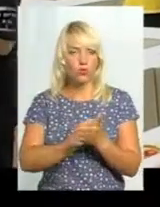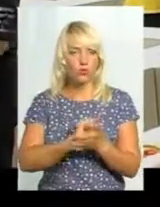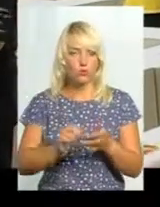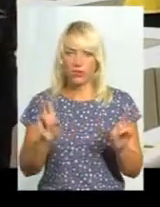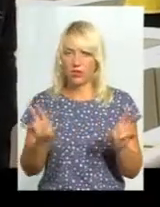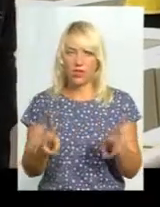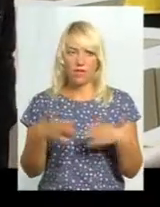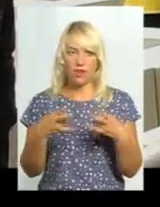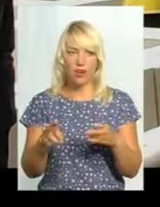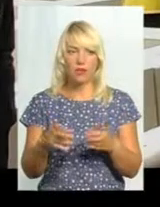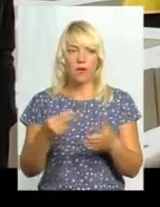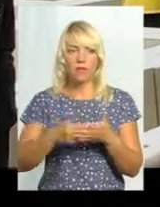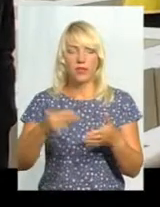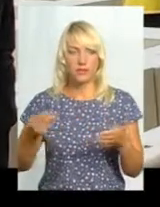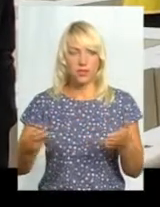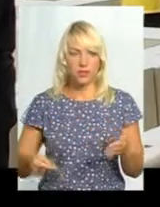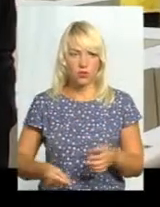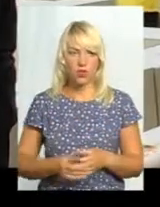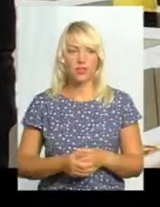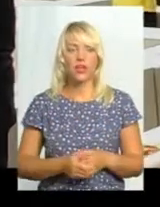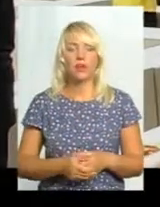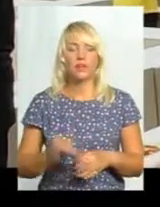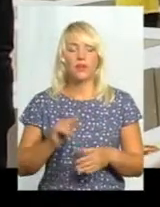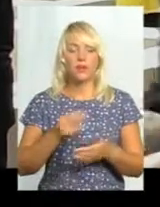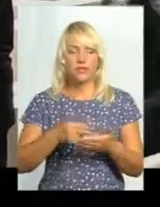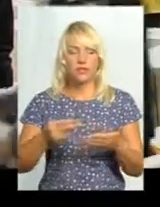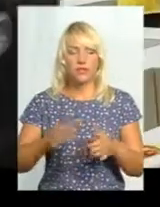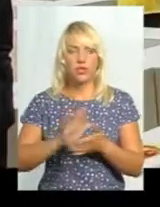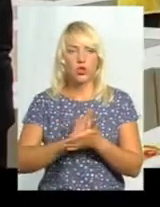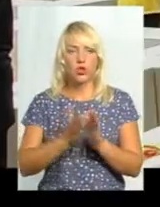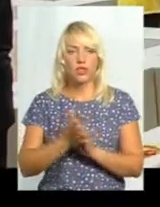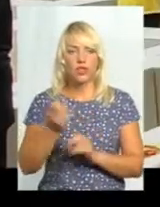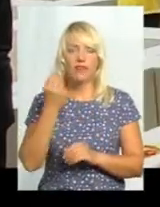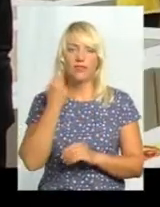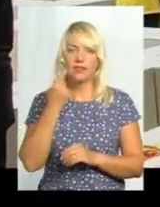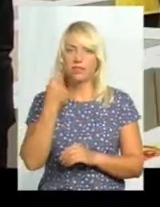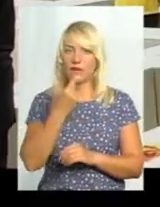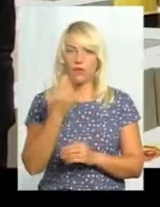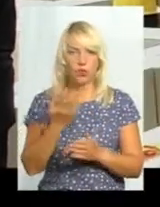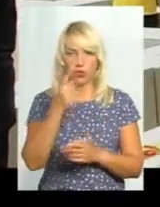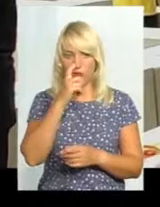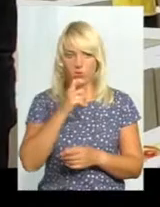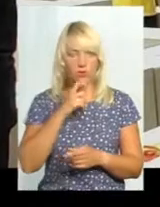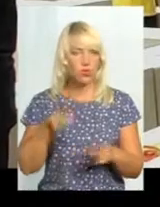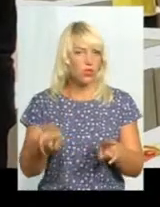варто. Підписувати договір на англійській мові, яку ти не розумієш, теж не варто.